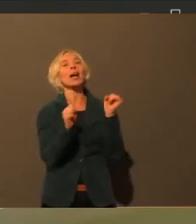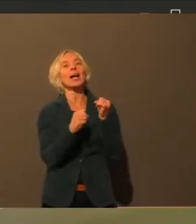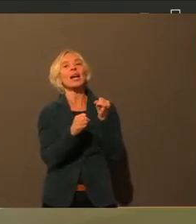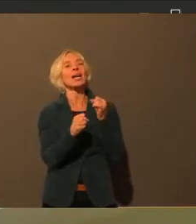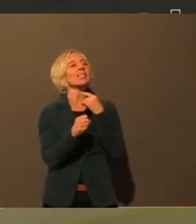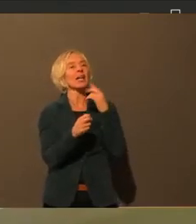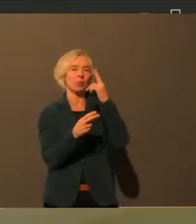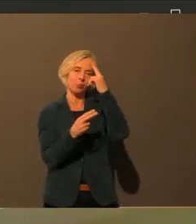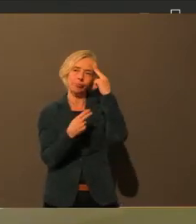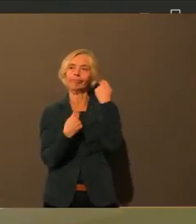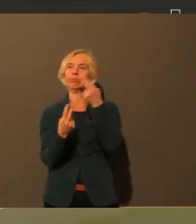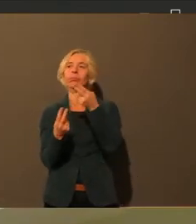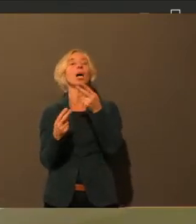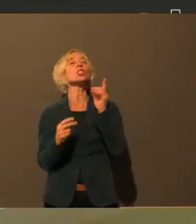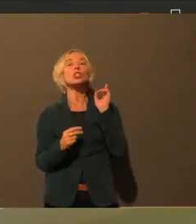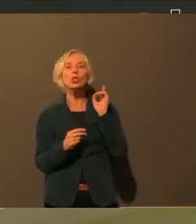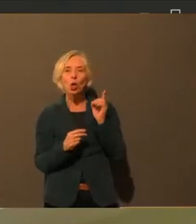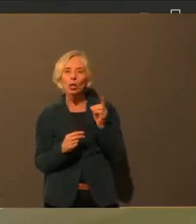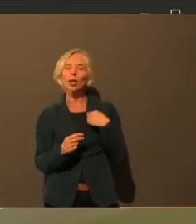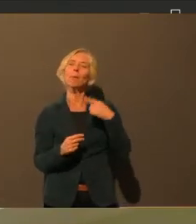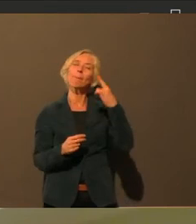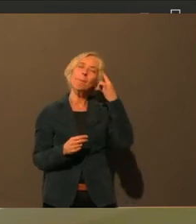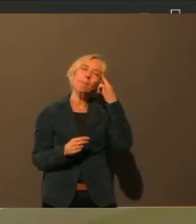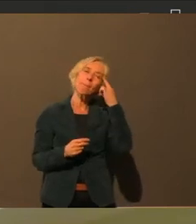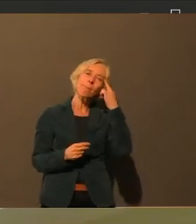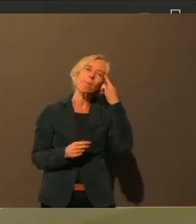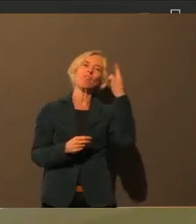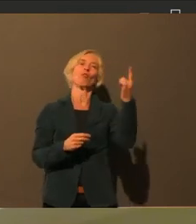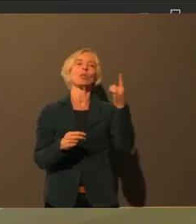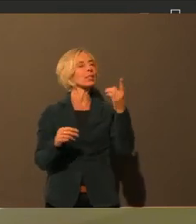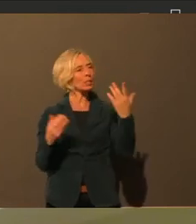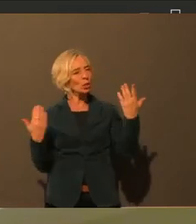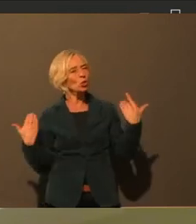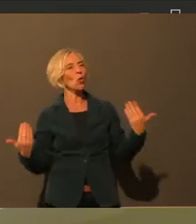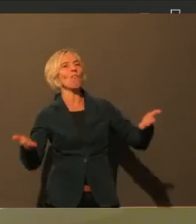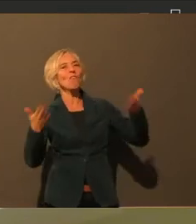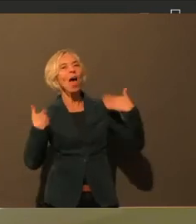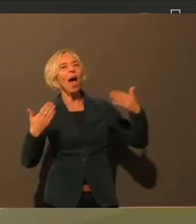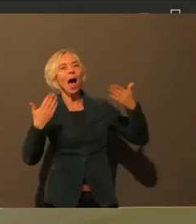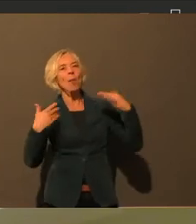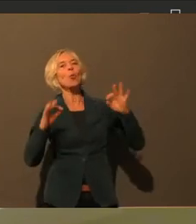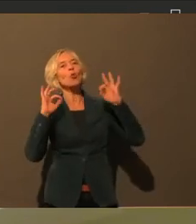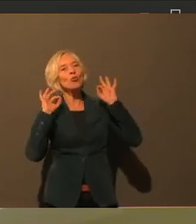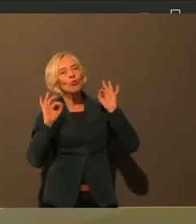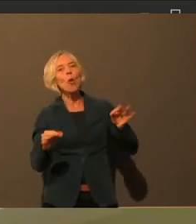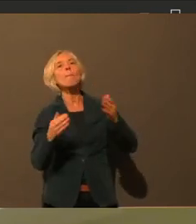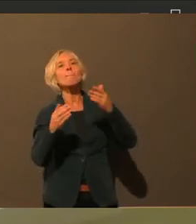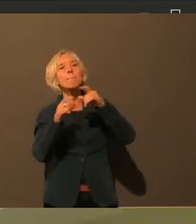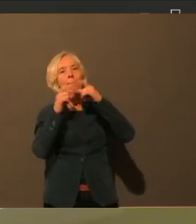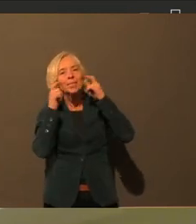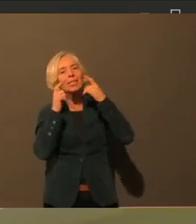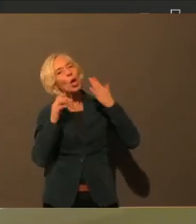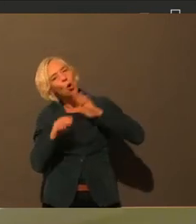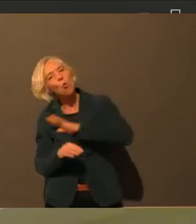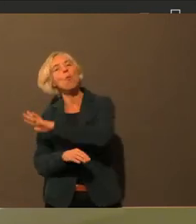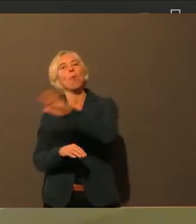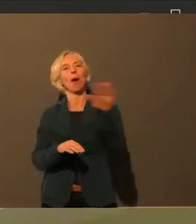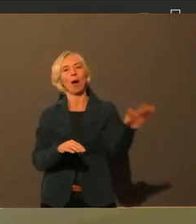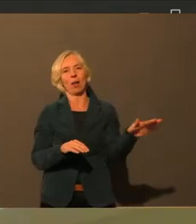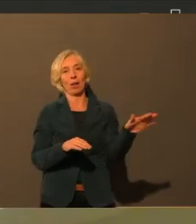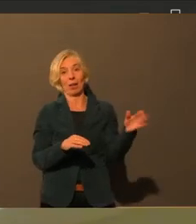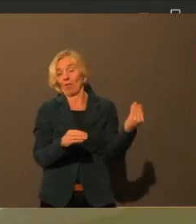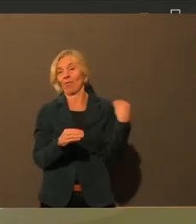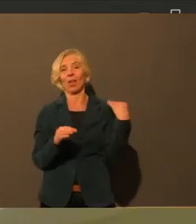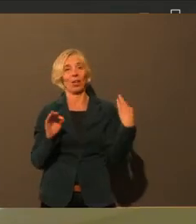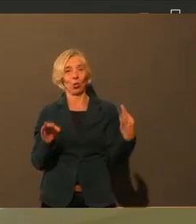jeder trotzdem machen, sondern dass man das bewusst proaktiv vielleicht einfach von der Bevölkerung so ein bisschen mit transportiert. Weil es einfach ja